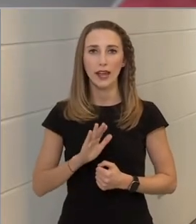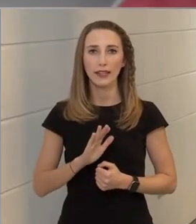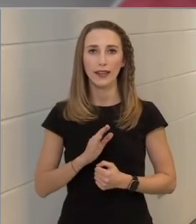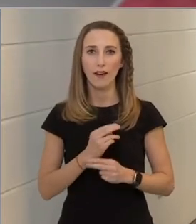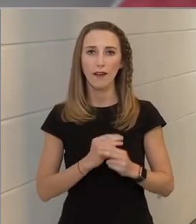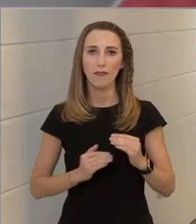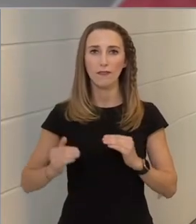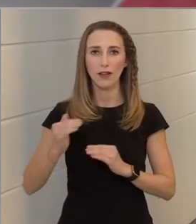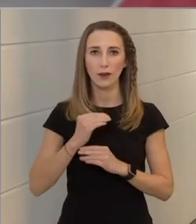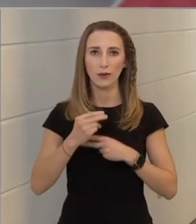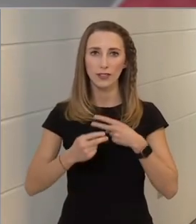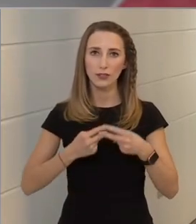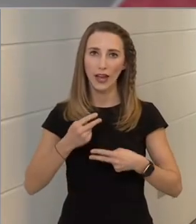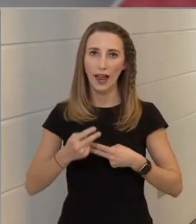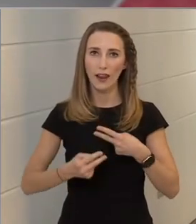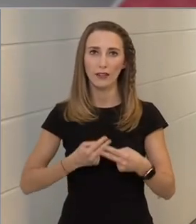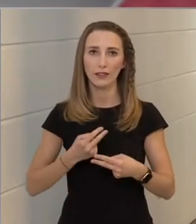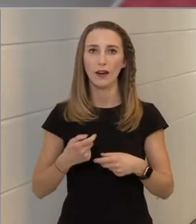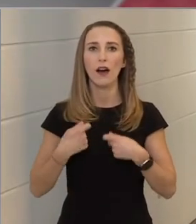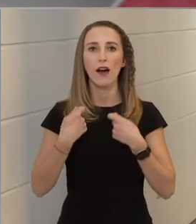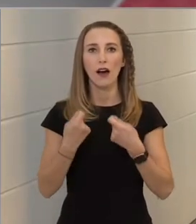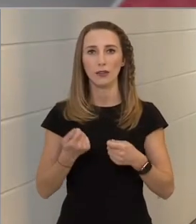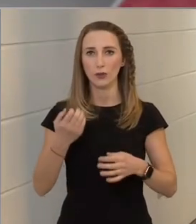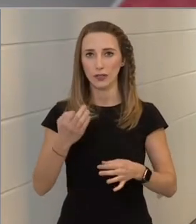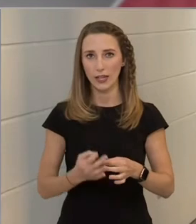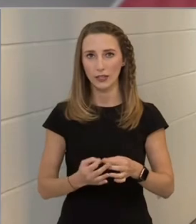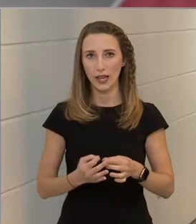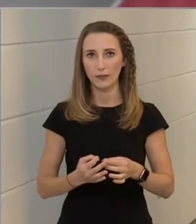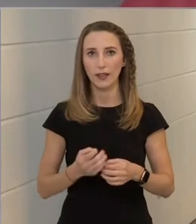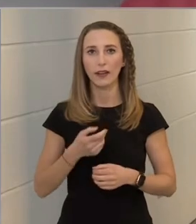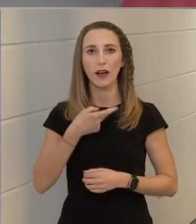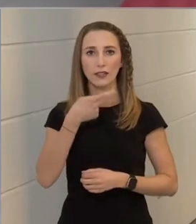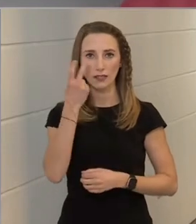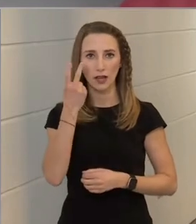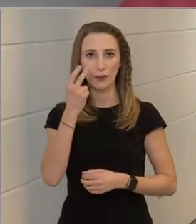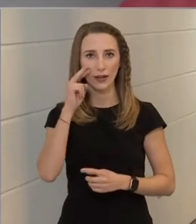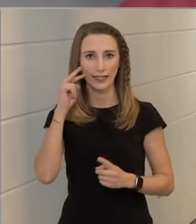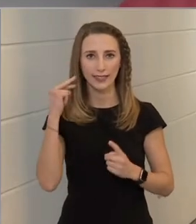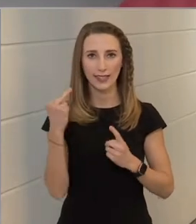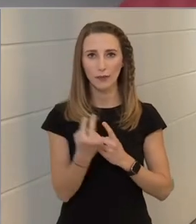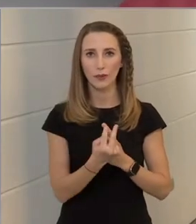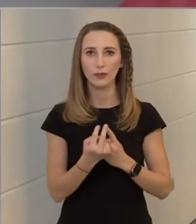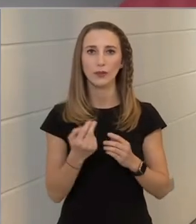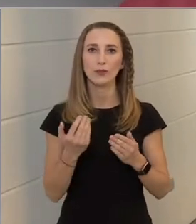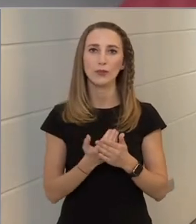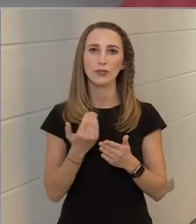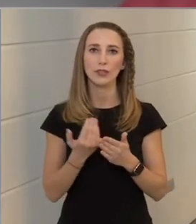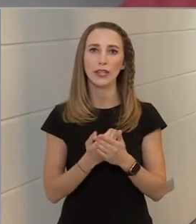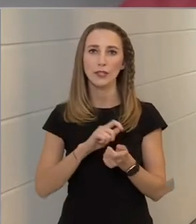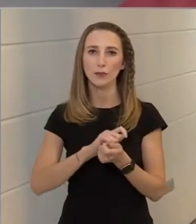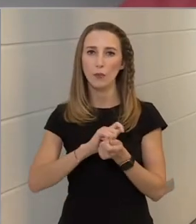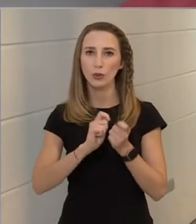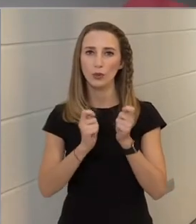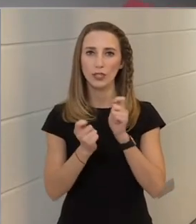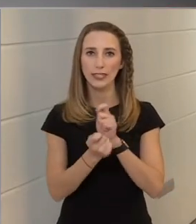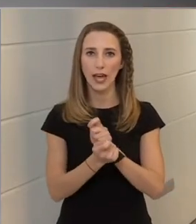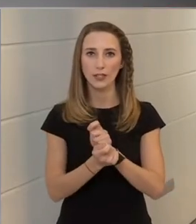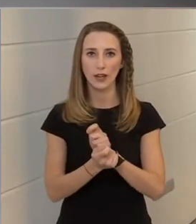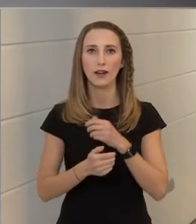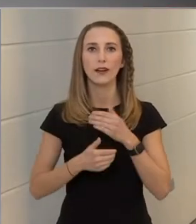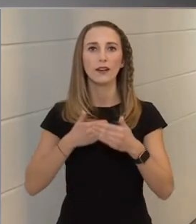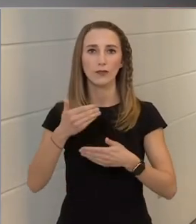felülvizsgálata adott esetben a szakmai szempontból szükséges módosítása